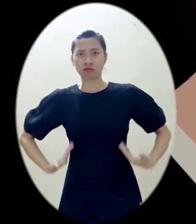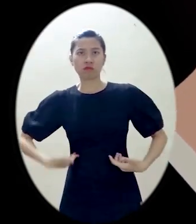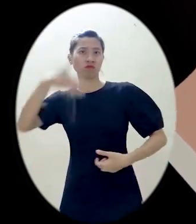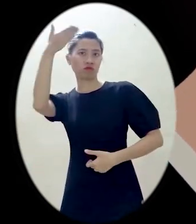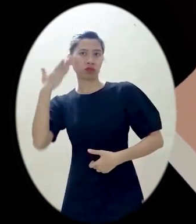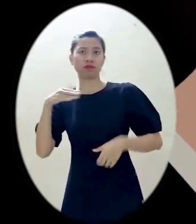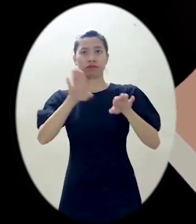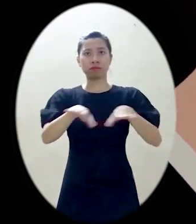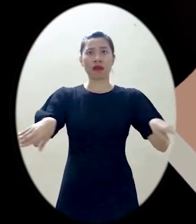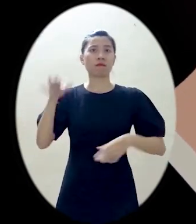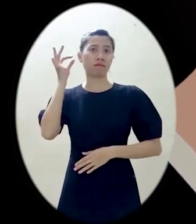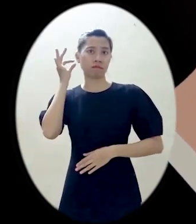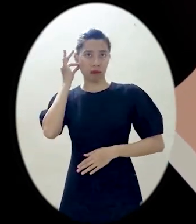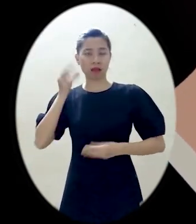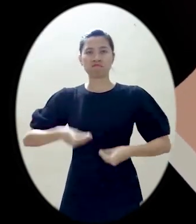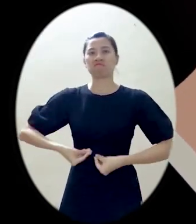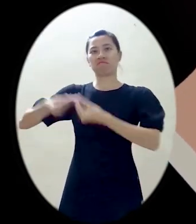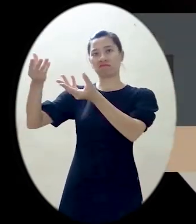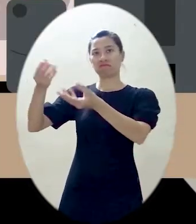nữ và trẻ em gái